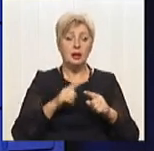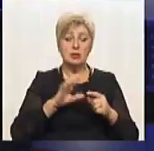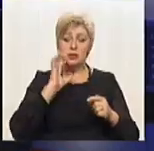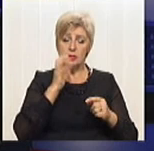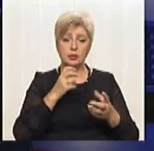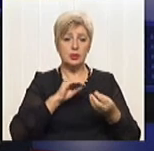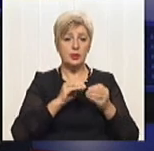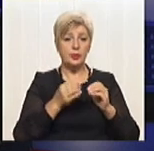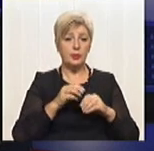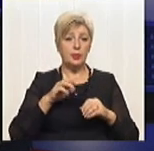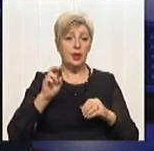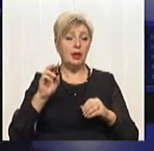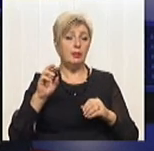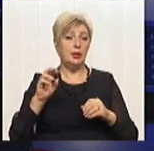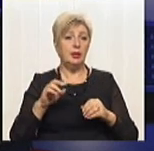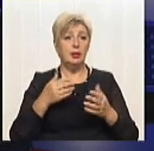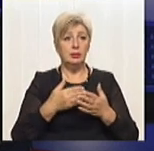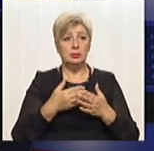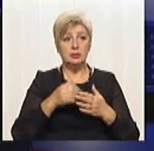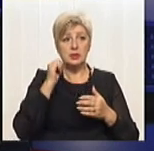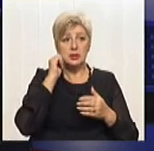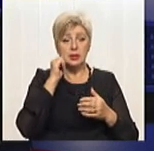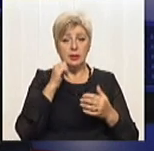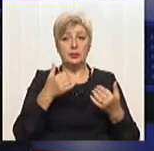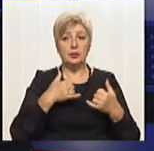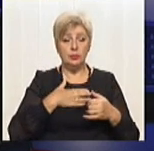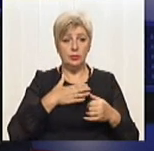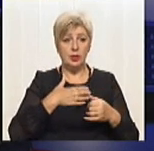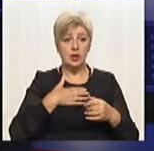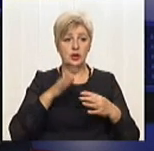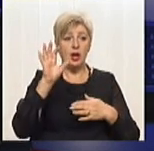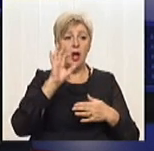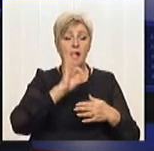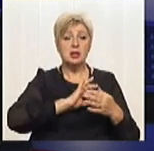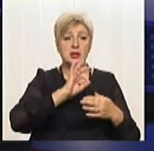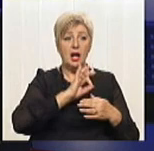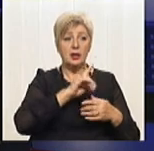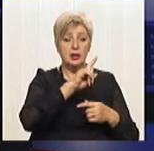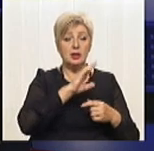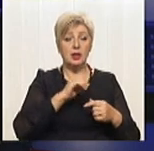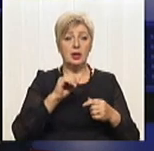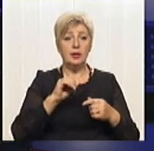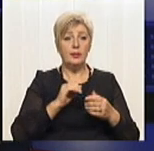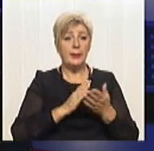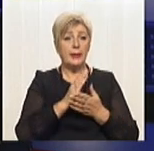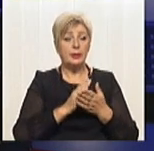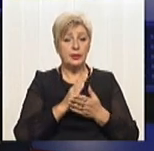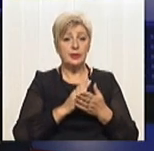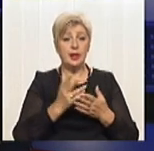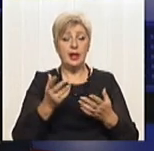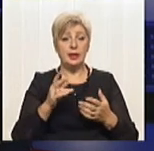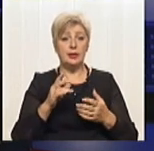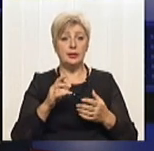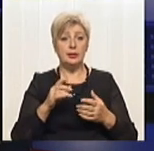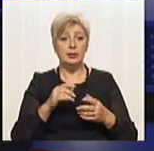яка теж теж ми зараз, завтра, можливо, навіть у наших західних партнерів ми зможемо отримати кредити на реконструкцію заліза, то що кажуть,